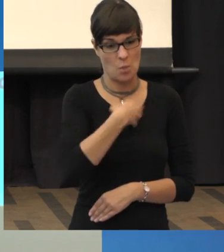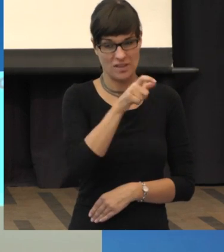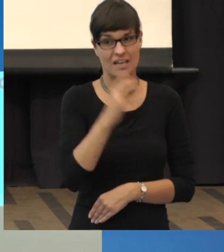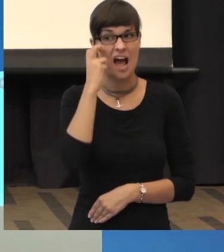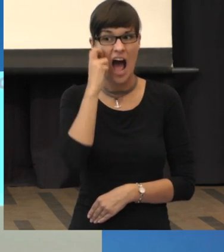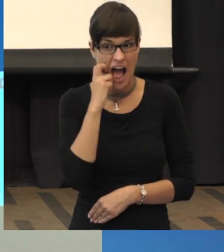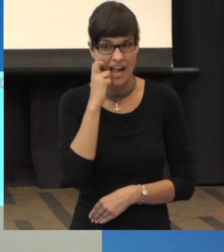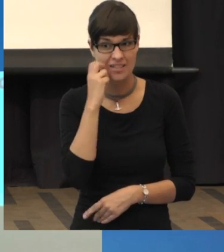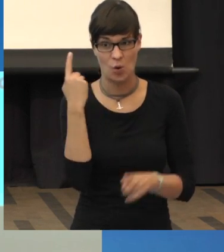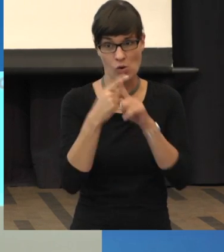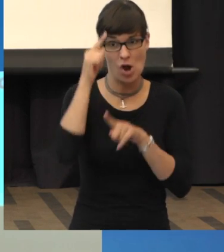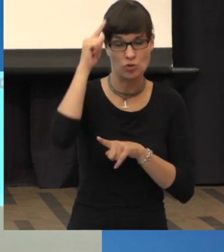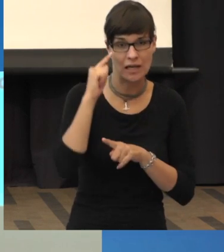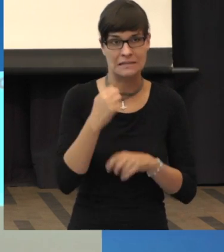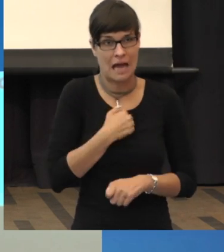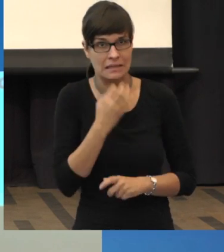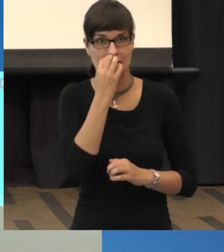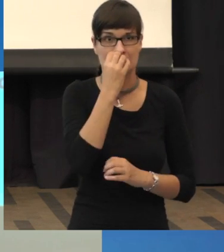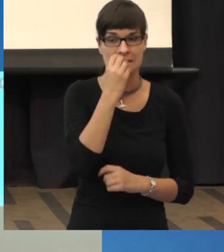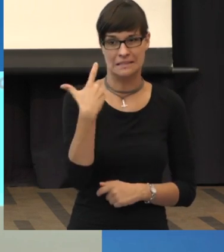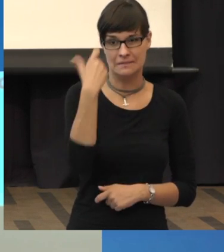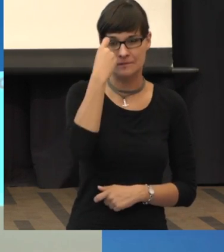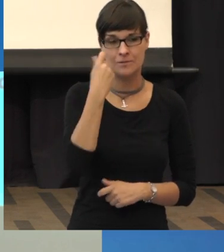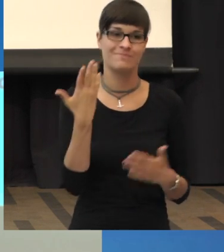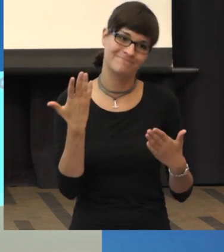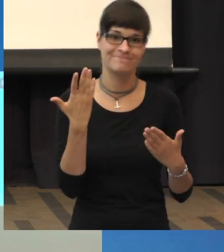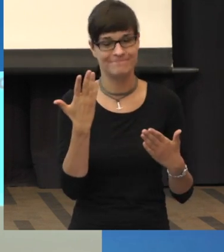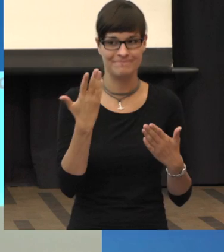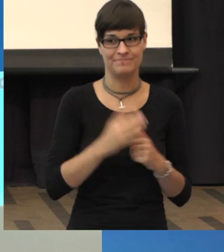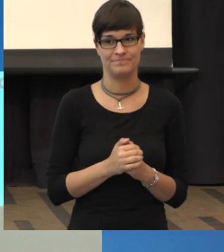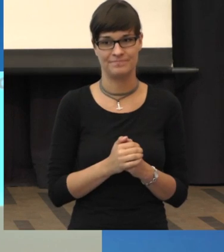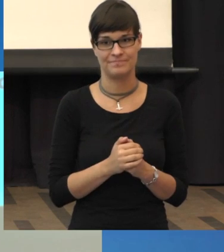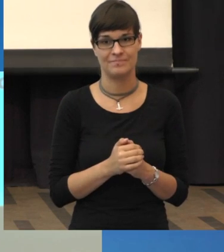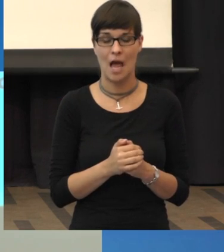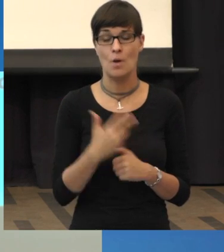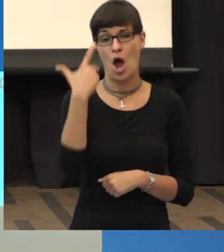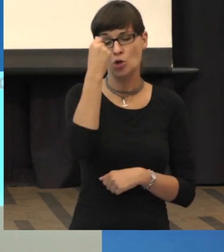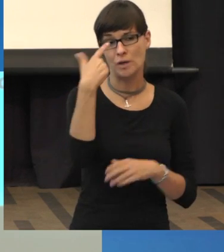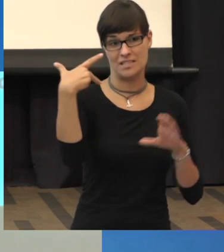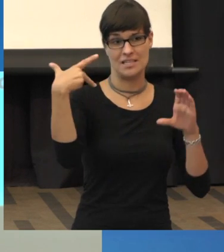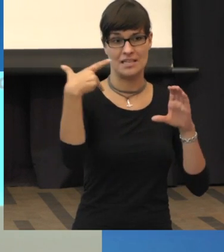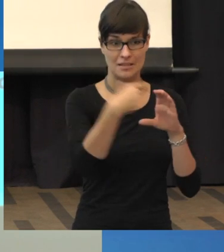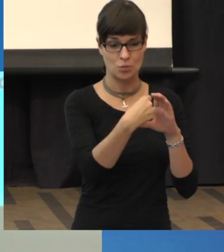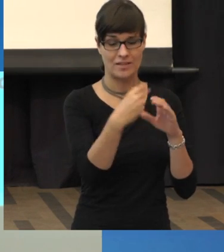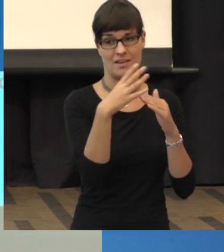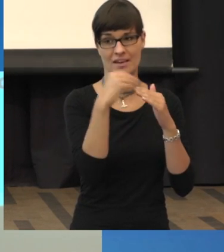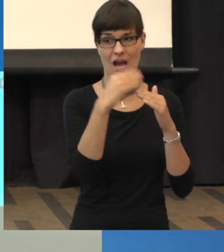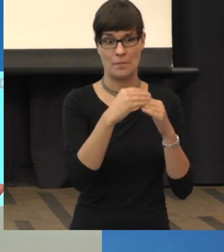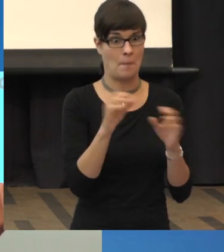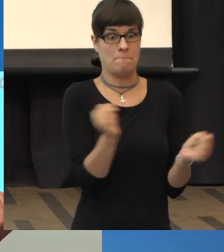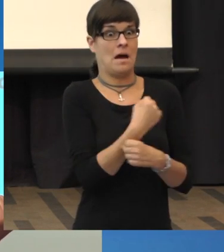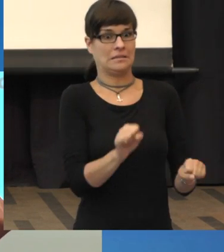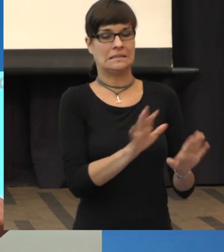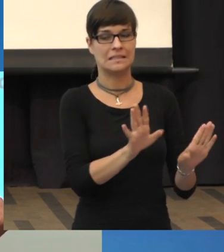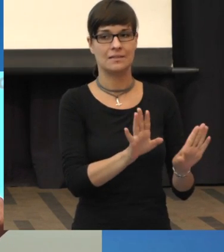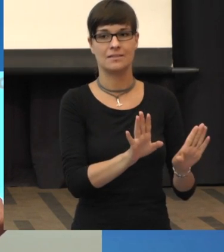Also es gibt keinen Grund zu sagen, die Spritzentherapie sollte man nicht machen, aber der Stress für den Patienten